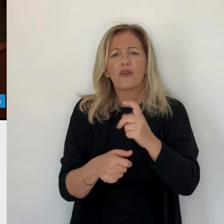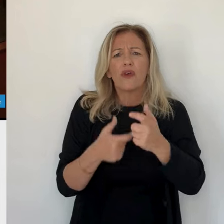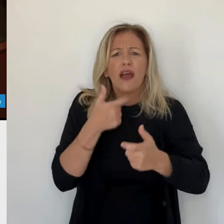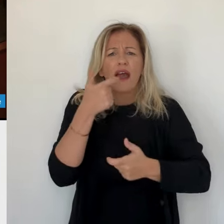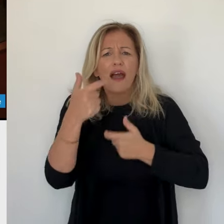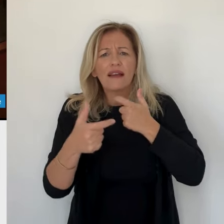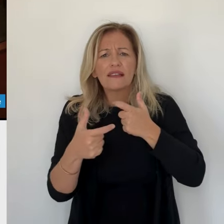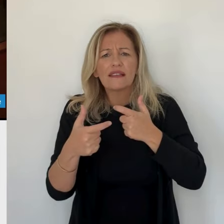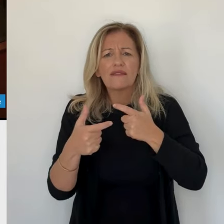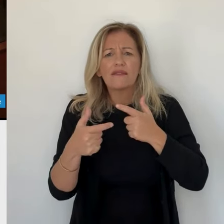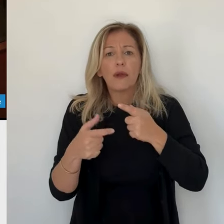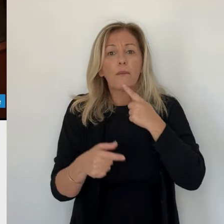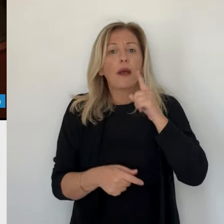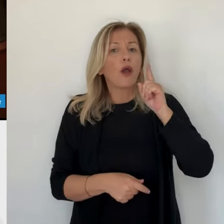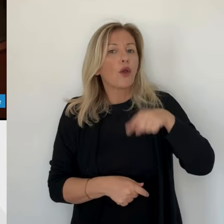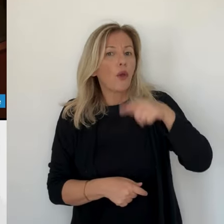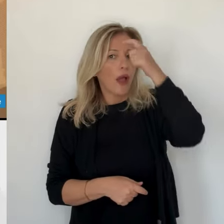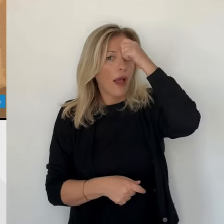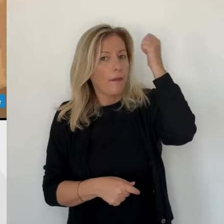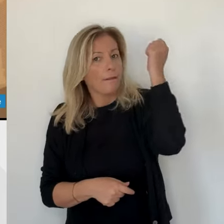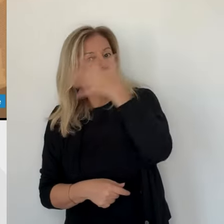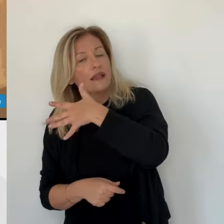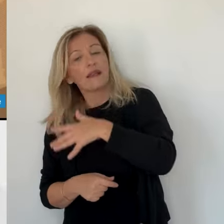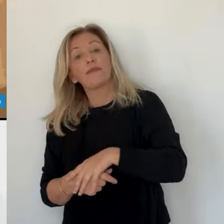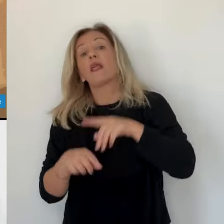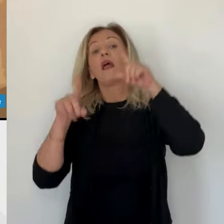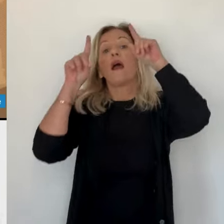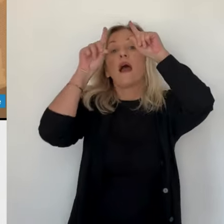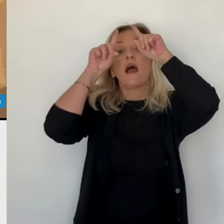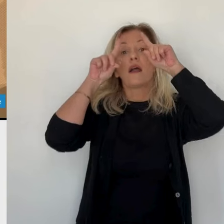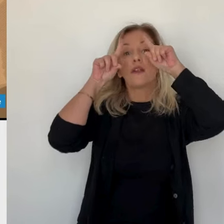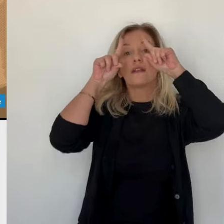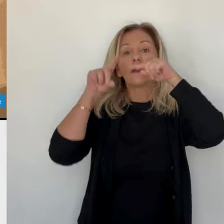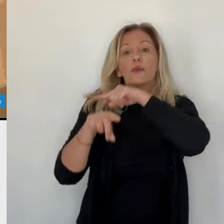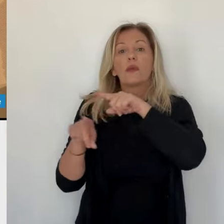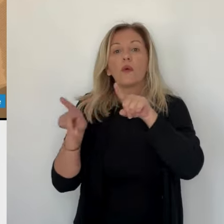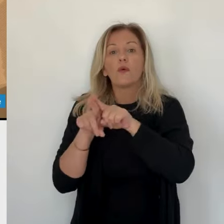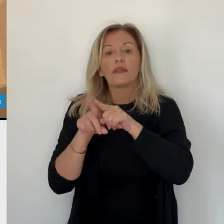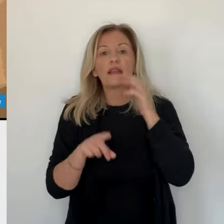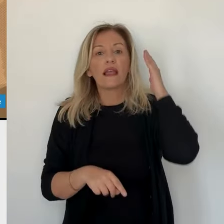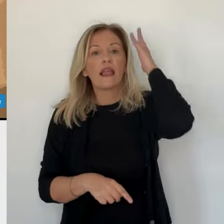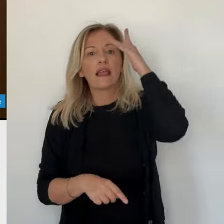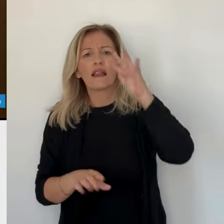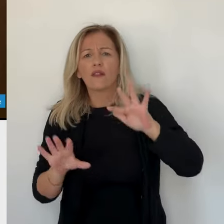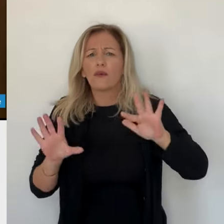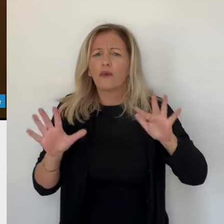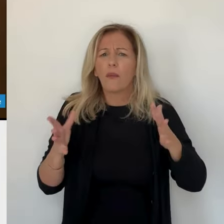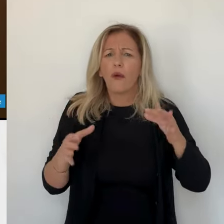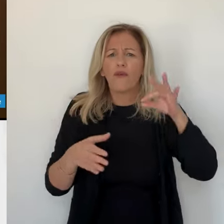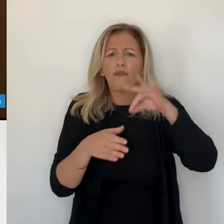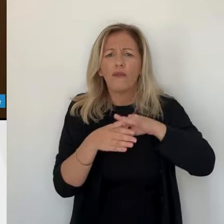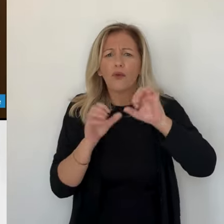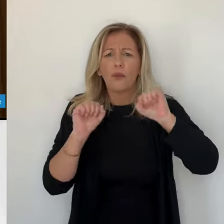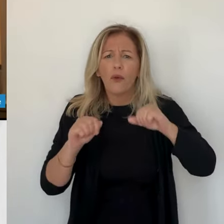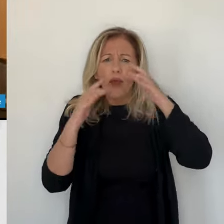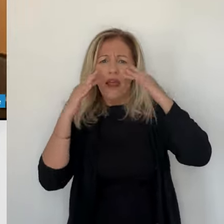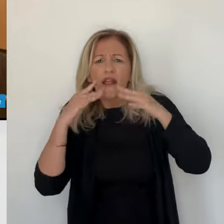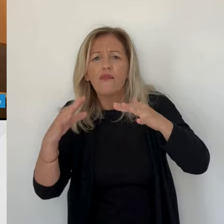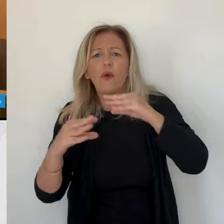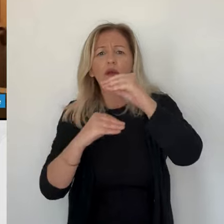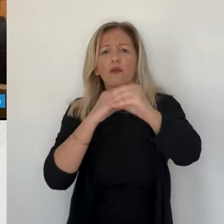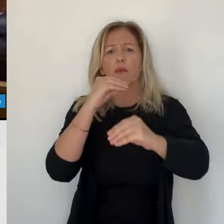Inquiétude partagée par Jean-Christophe Angéligne, qui s'inquiète notamment de l'impact de cette élection au plan géopolitique et international.